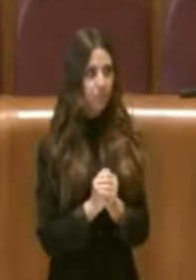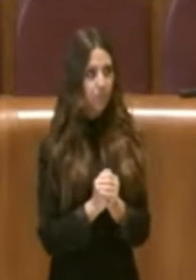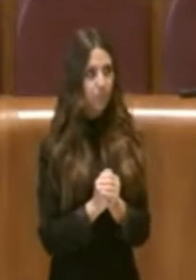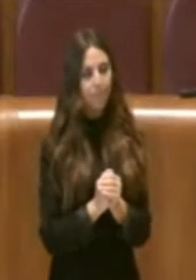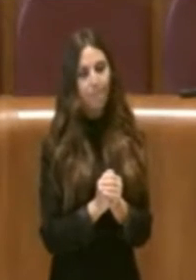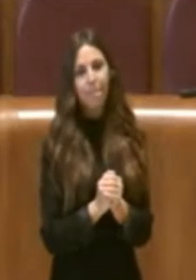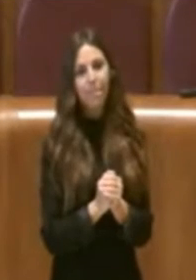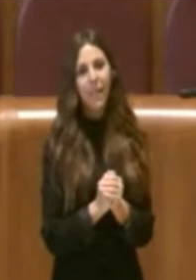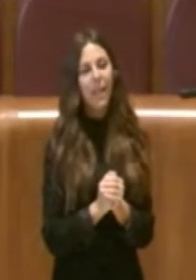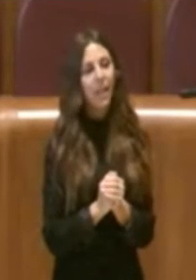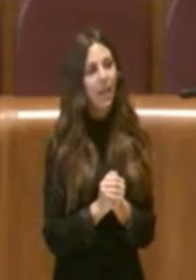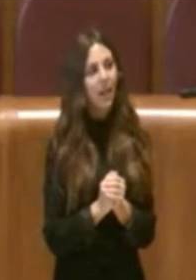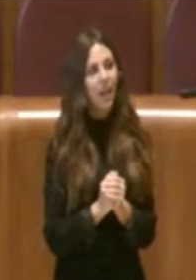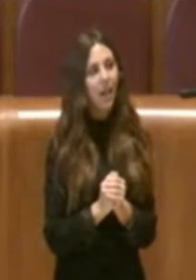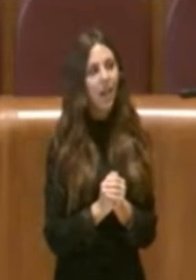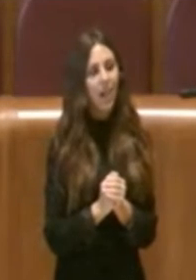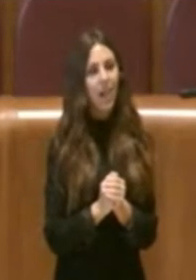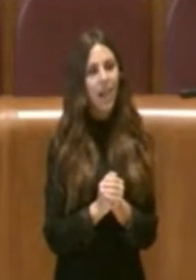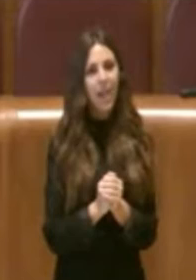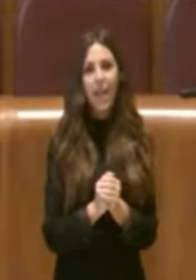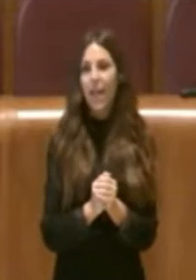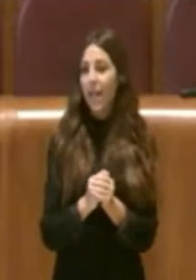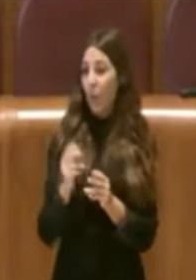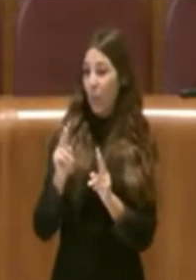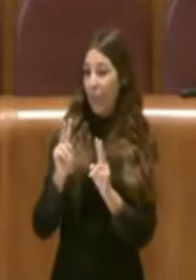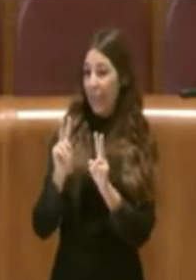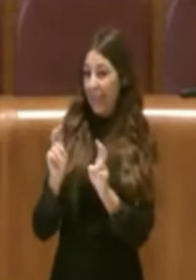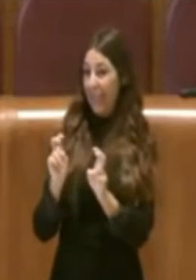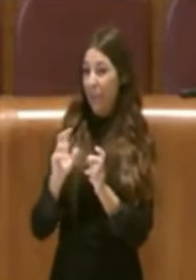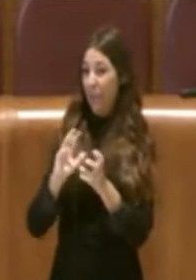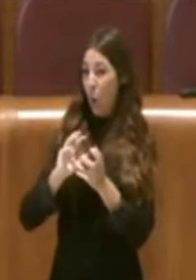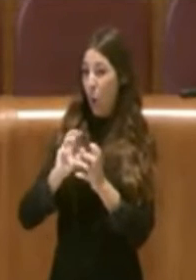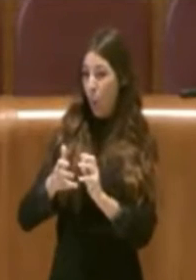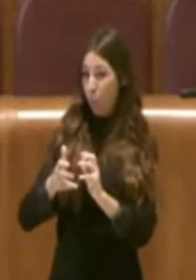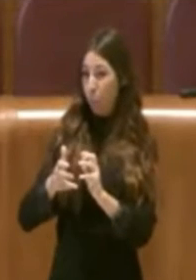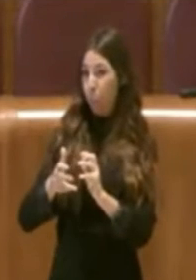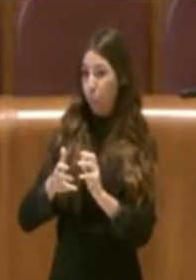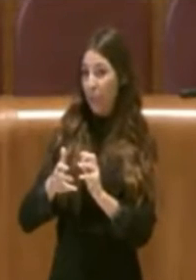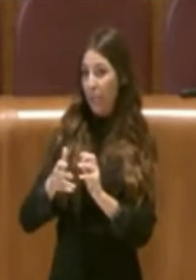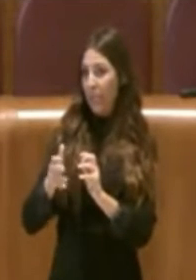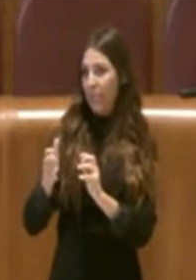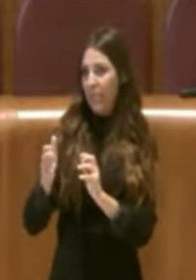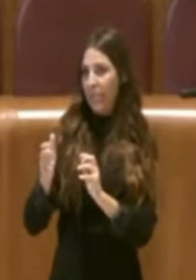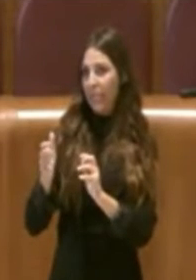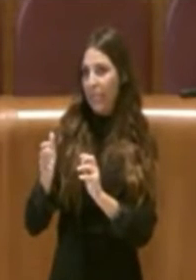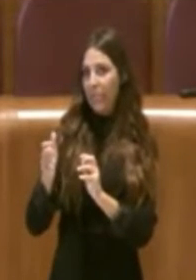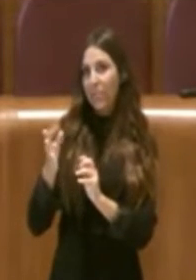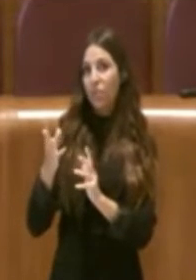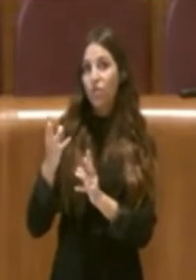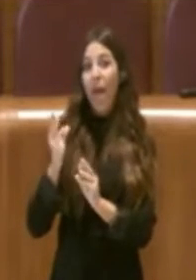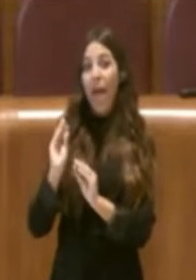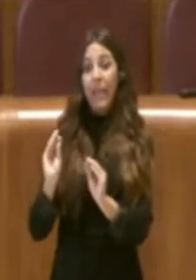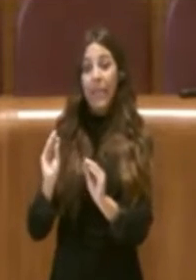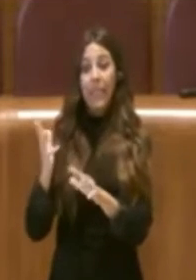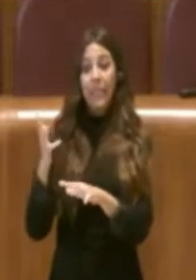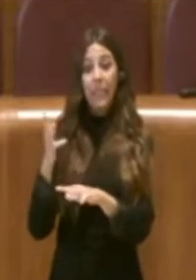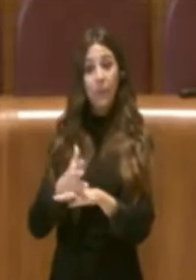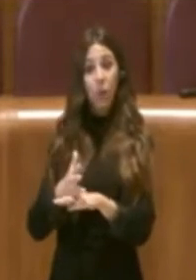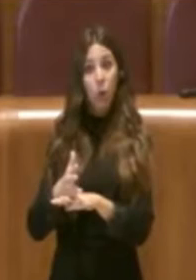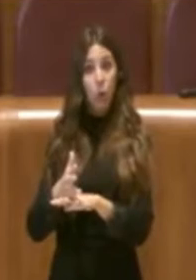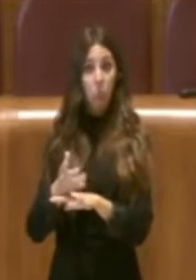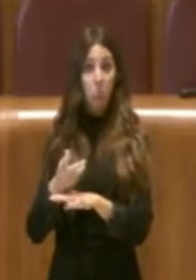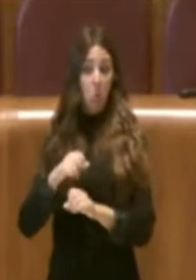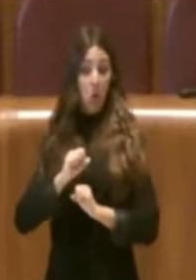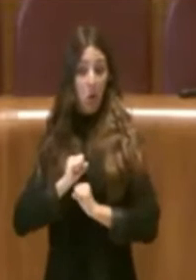No, torniamo indietro. Mi pare che la questione sia abbastanza controversa, per cui anche se ci dovesse essere qualche richiesta di intervento non credo ci